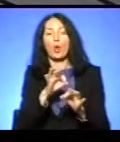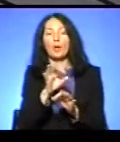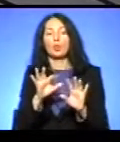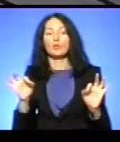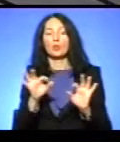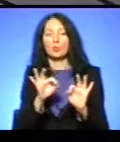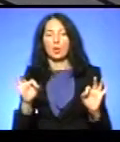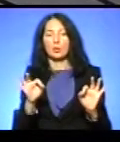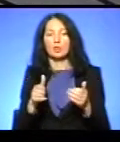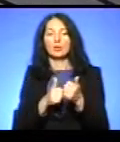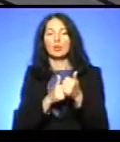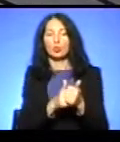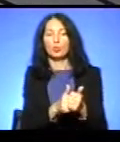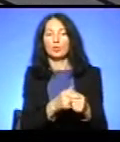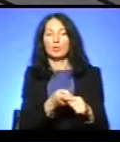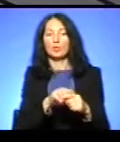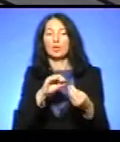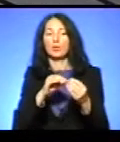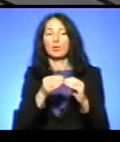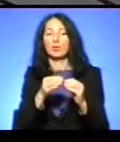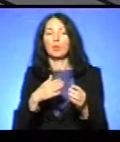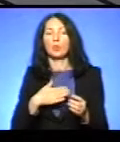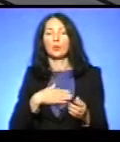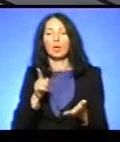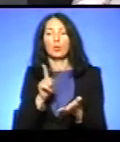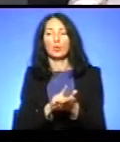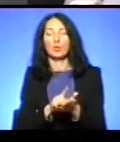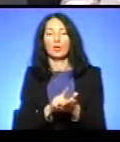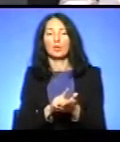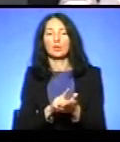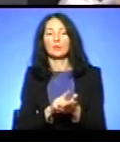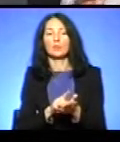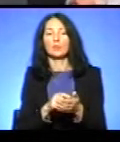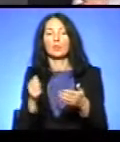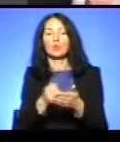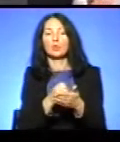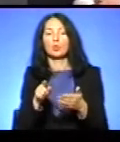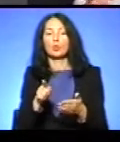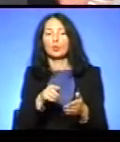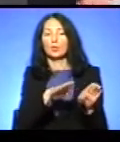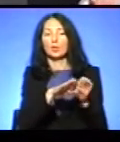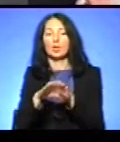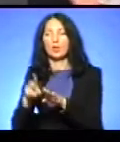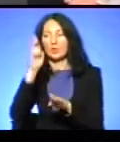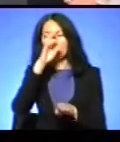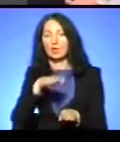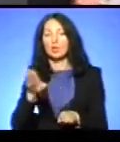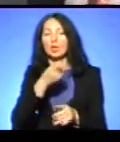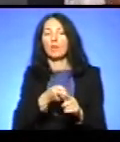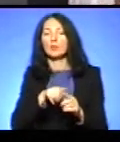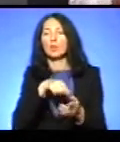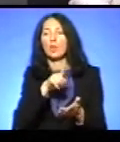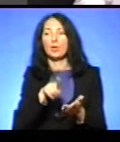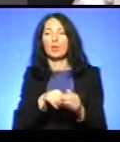супровід цієї проблеми. Бо ми ж повинні все-таки досягнути того, щоб на рівні держави це питання так чи інакше вирішилося.